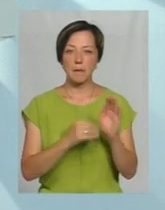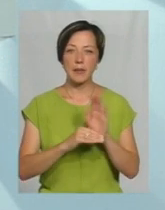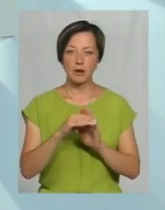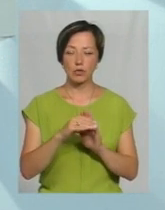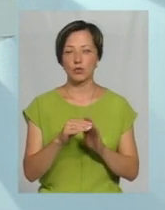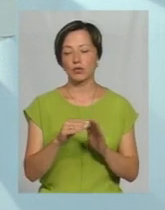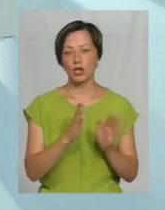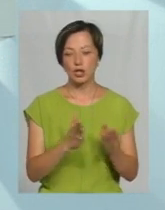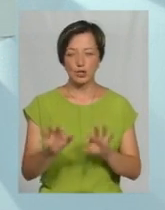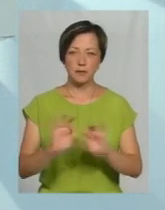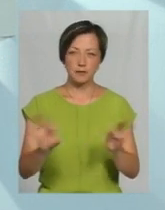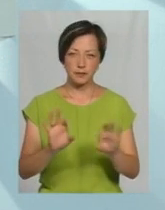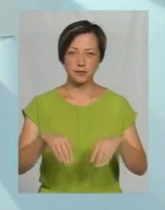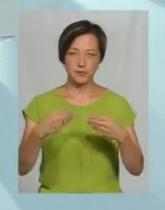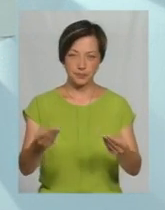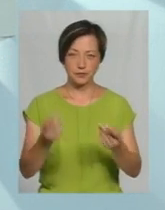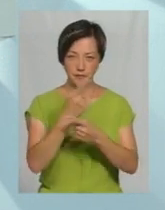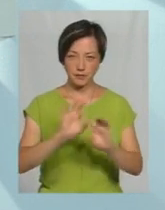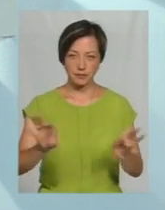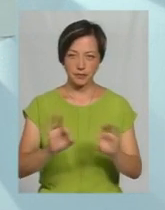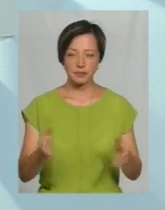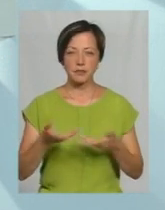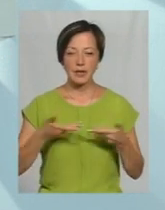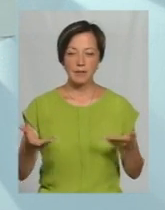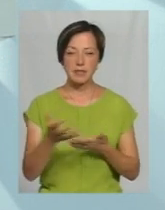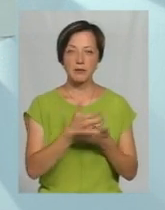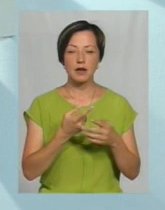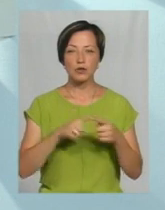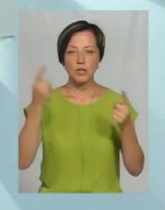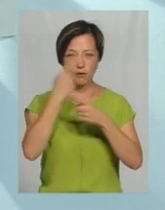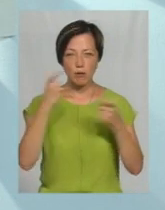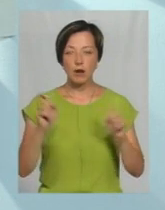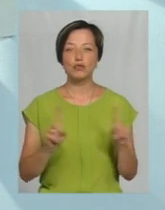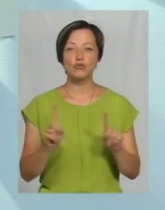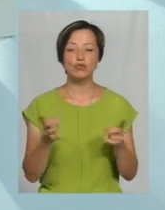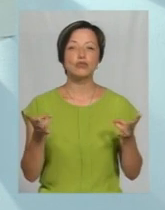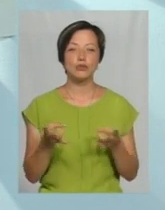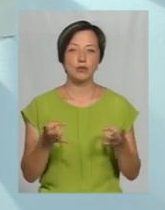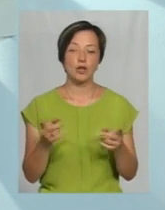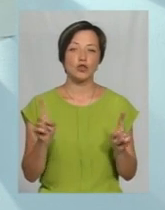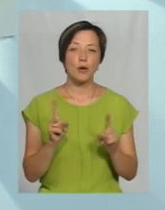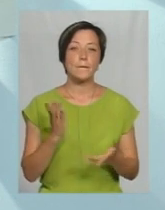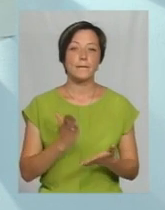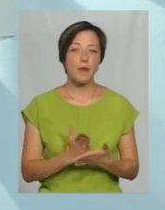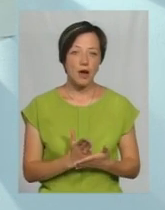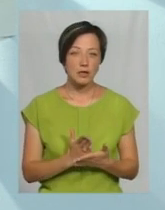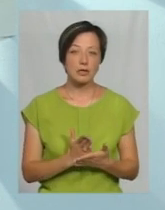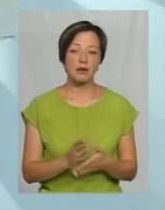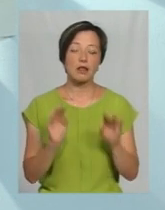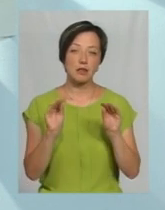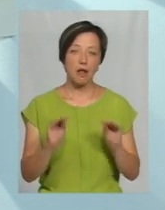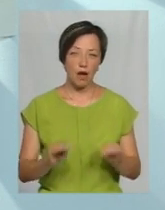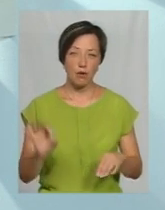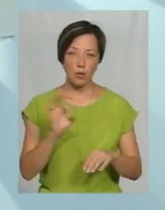це все було їм описано і надано. Ми збираємо цю інформацію для того, щоб мати дані про